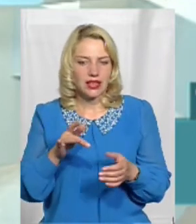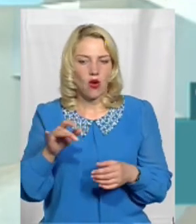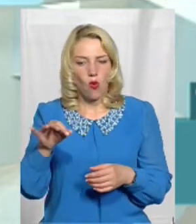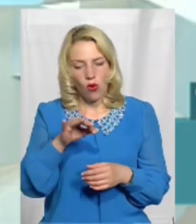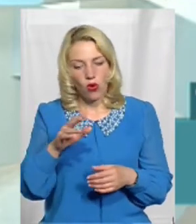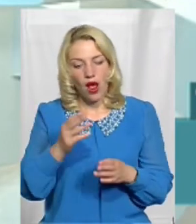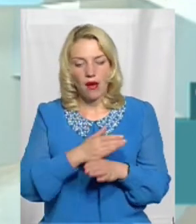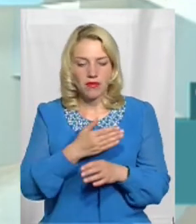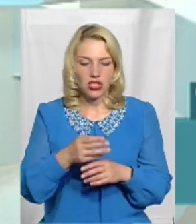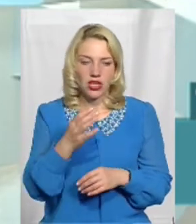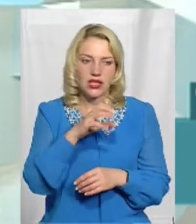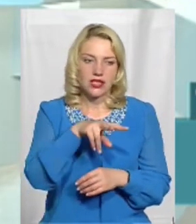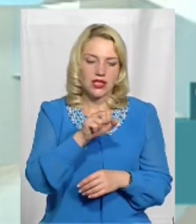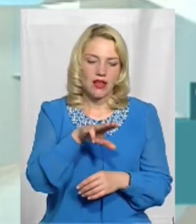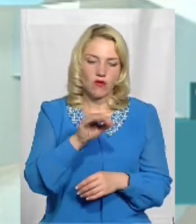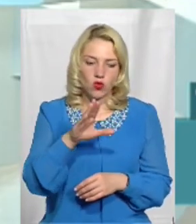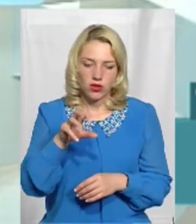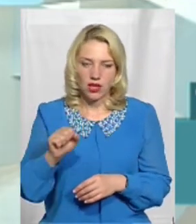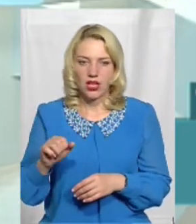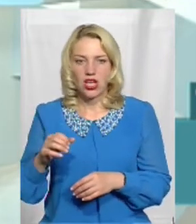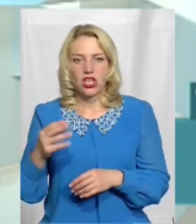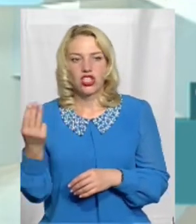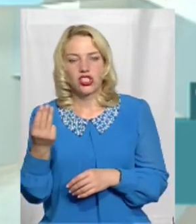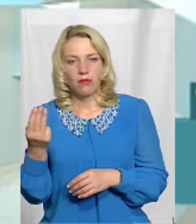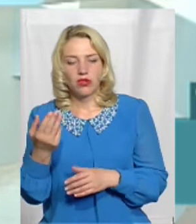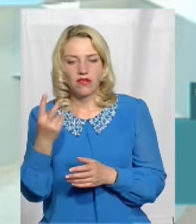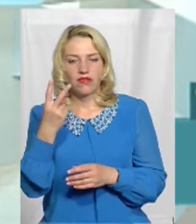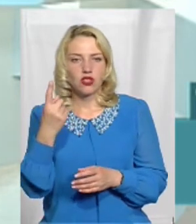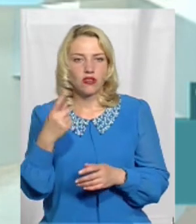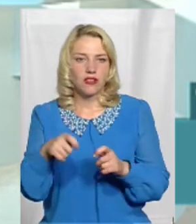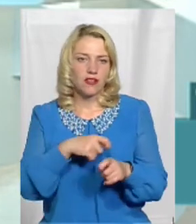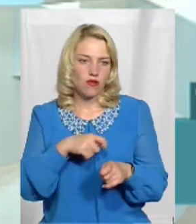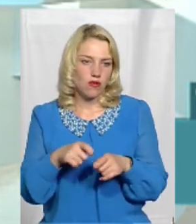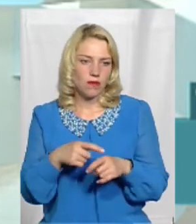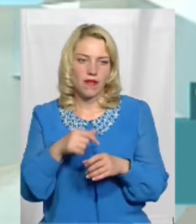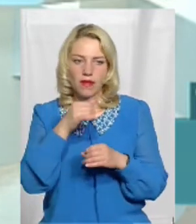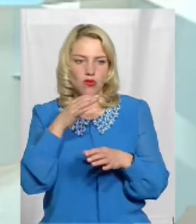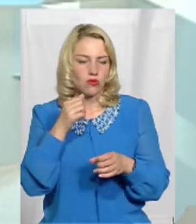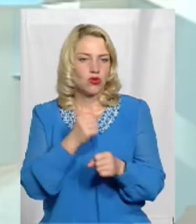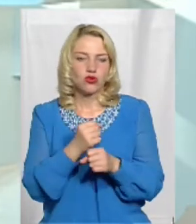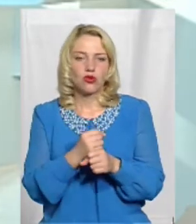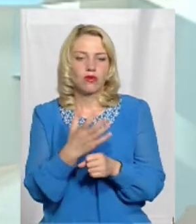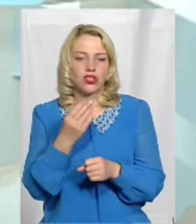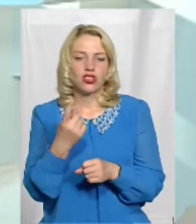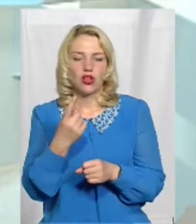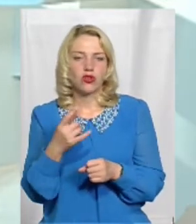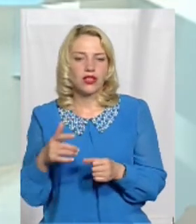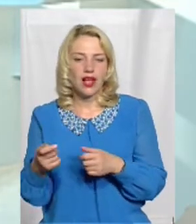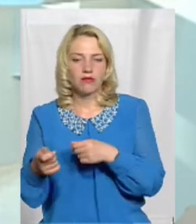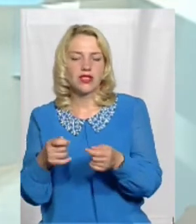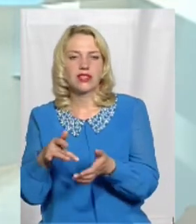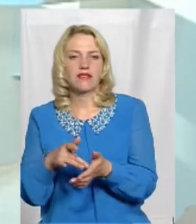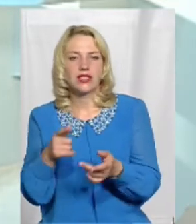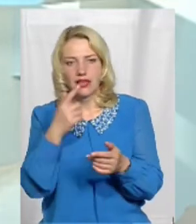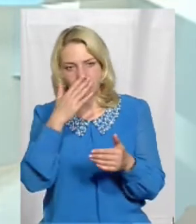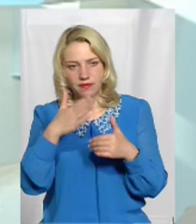Славутою і Шепетівкою всього 21 кілометр Тобто не можна зробити ще один адміністративний центр в місті Славута Тому що